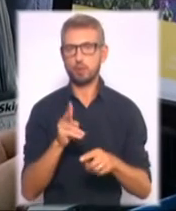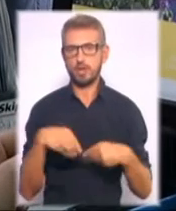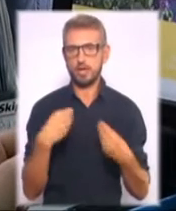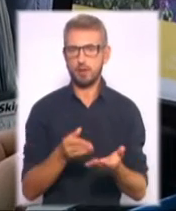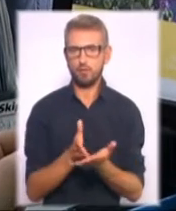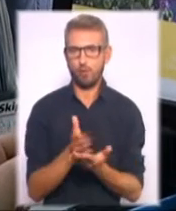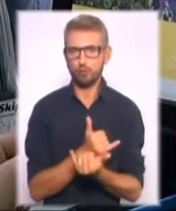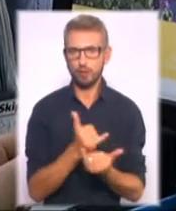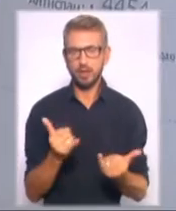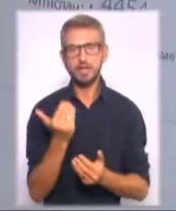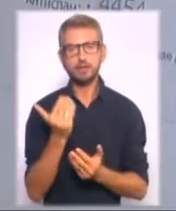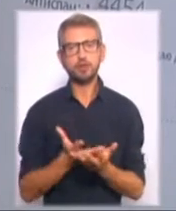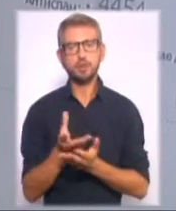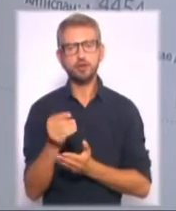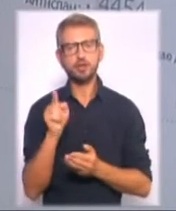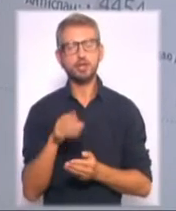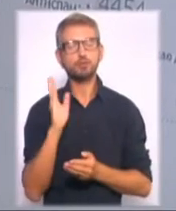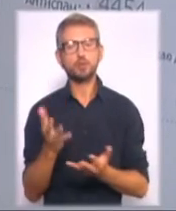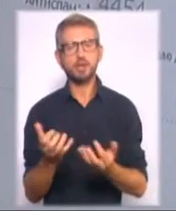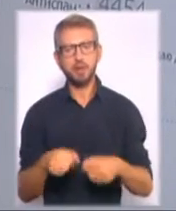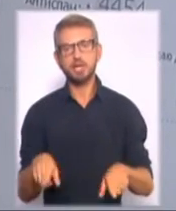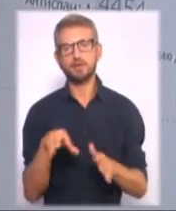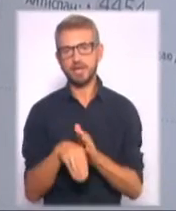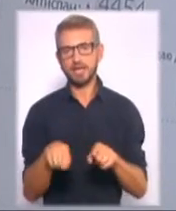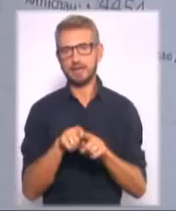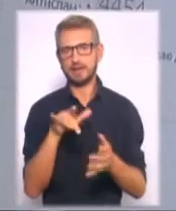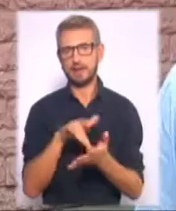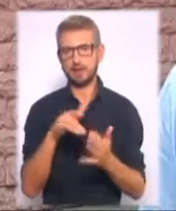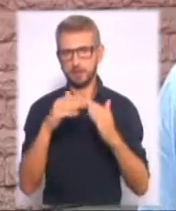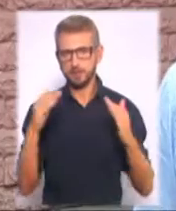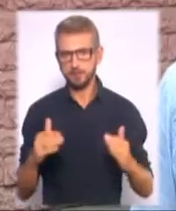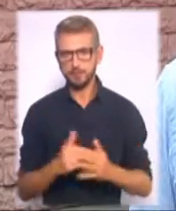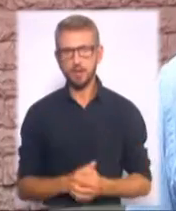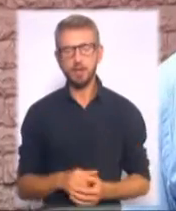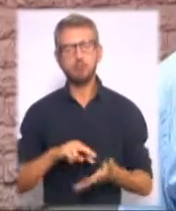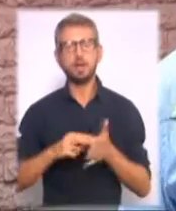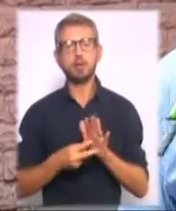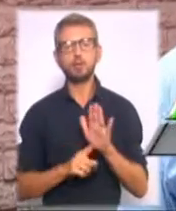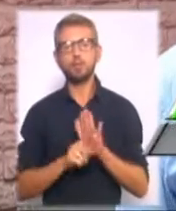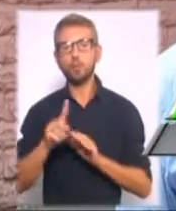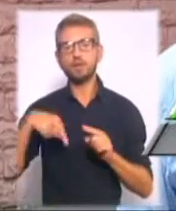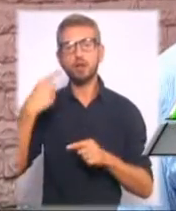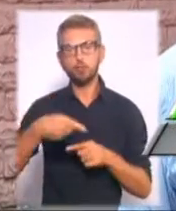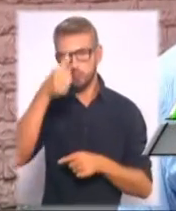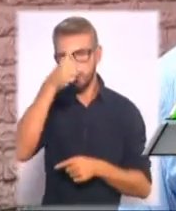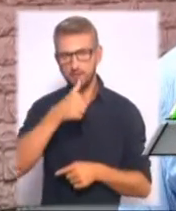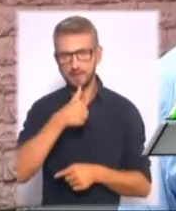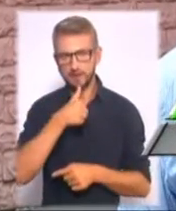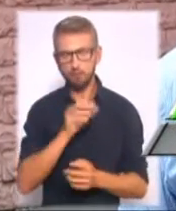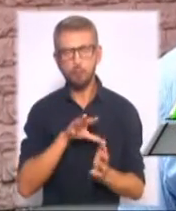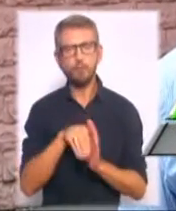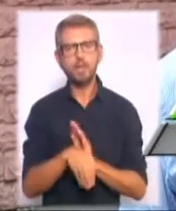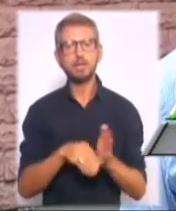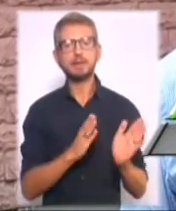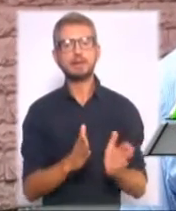і їхні платежі теж прийматимуть у таких центрах. Плануємо з наступного місяця впровадити